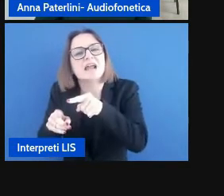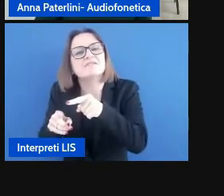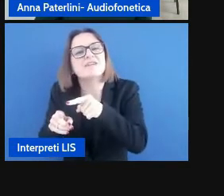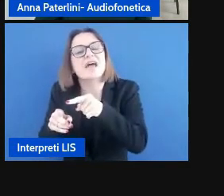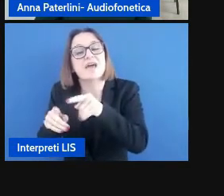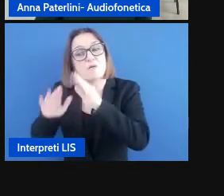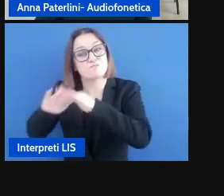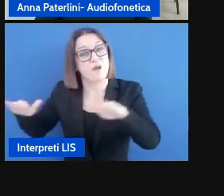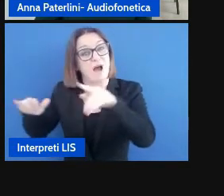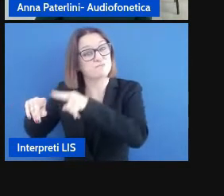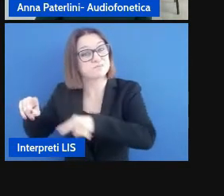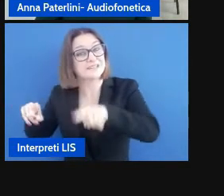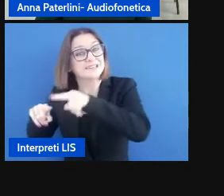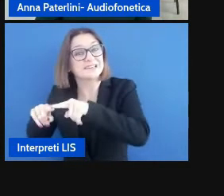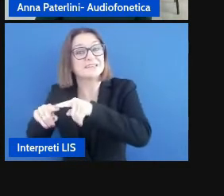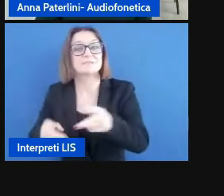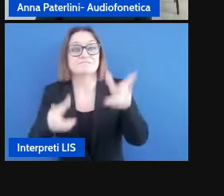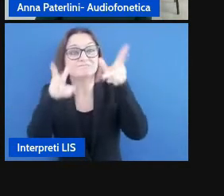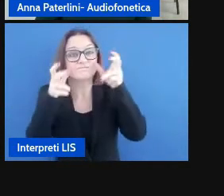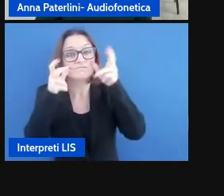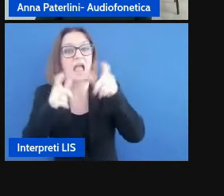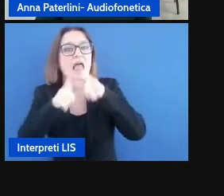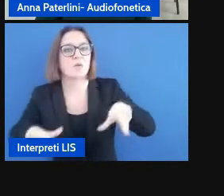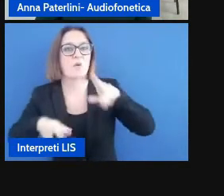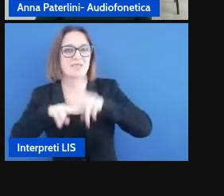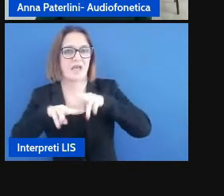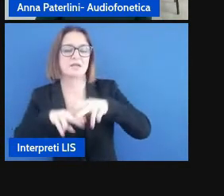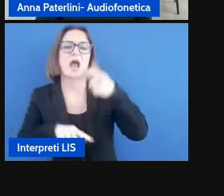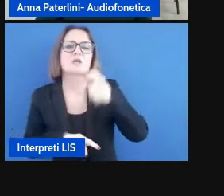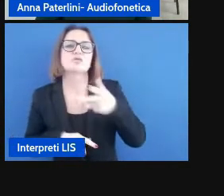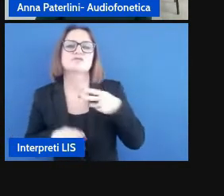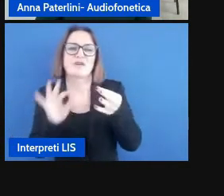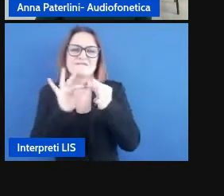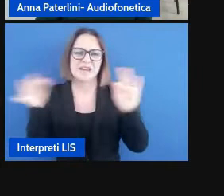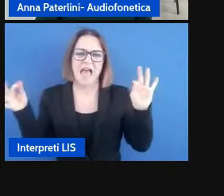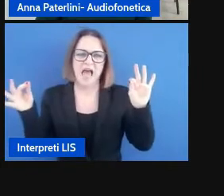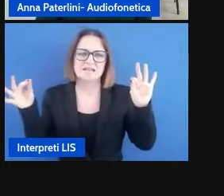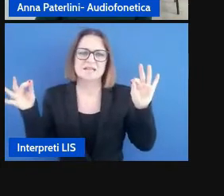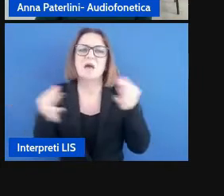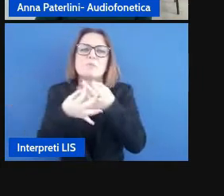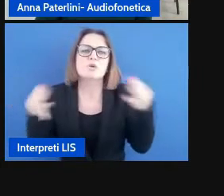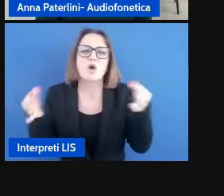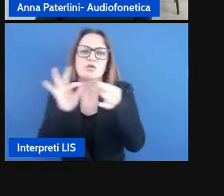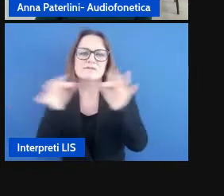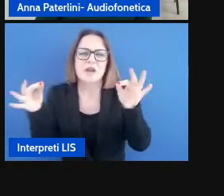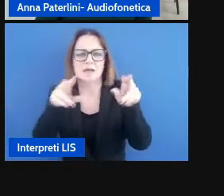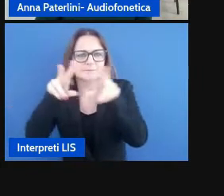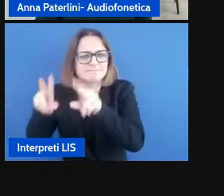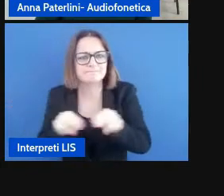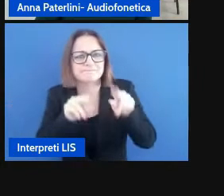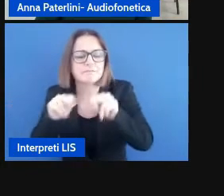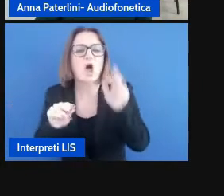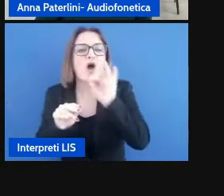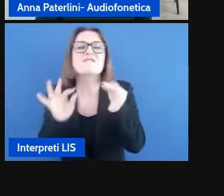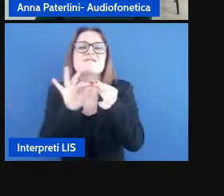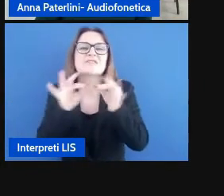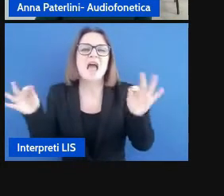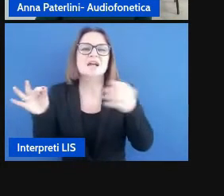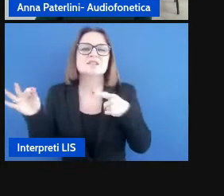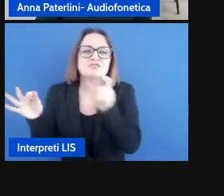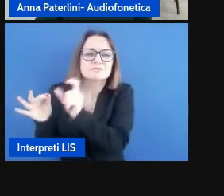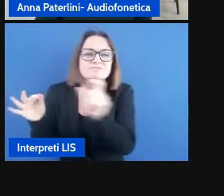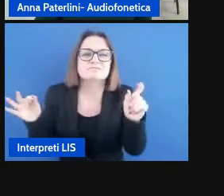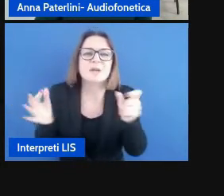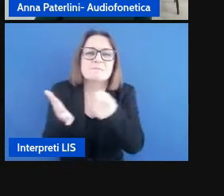per il bambino infatti potete trovare delle frasi complete con formati ripetitivi oppure evidenziazioni di vocaboli